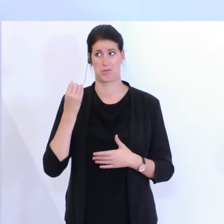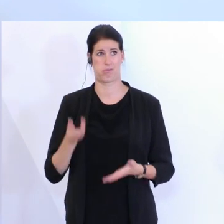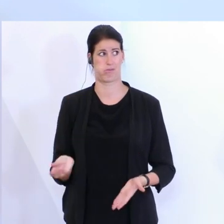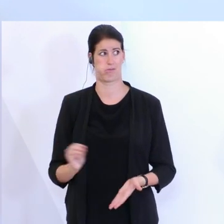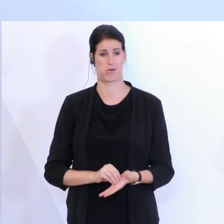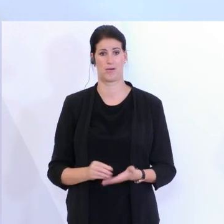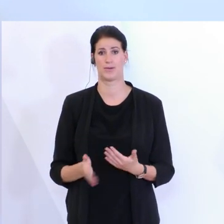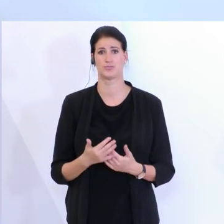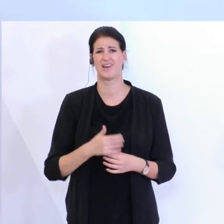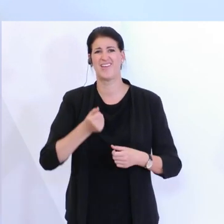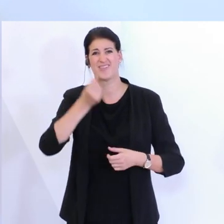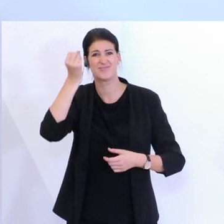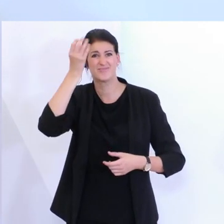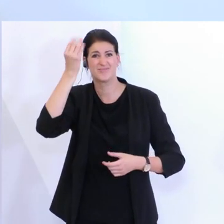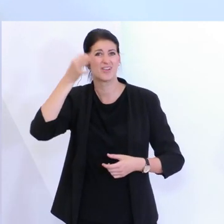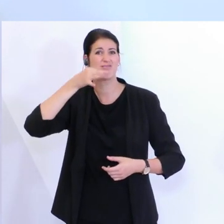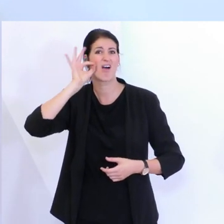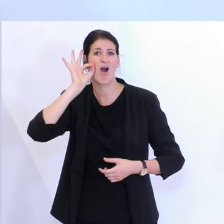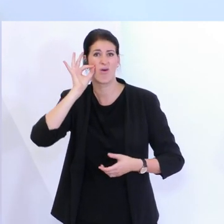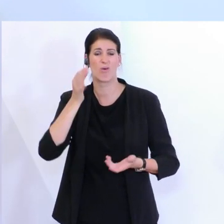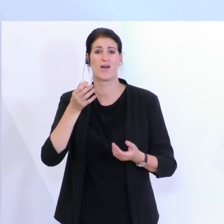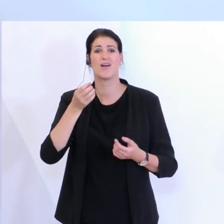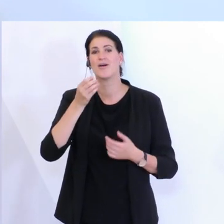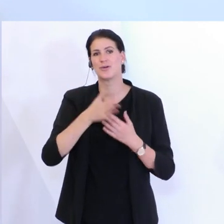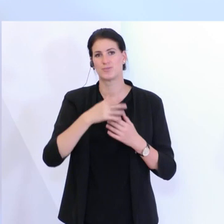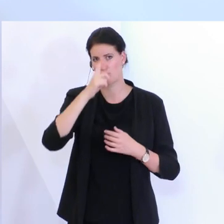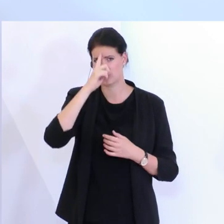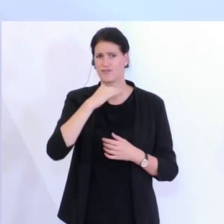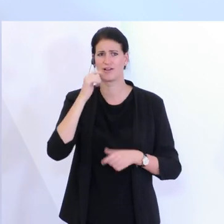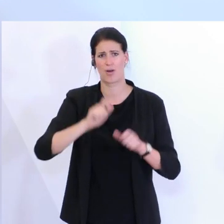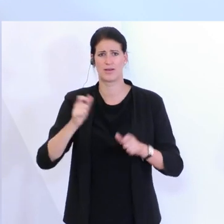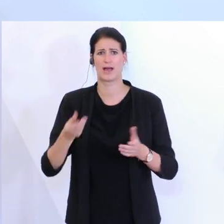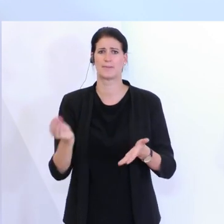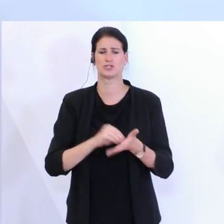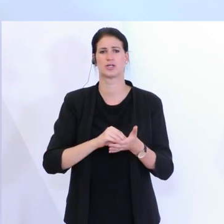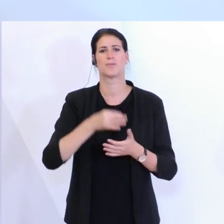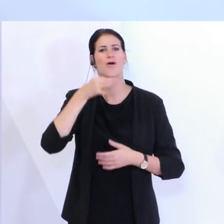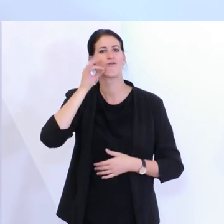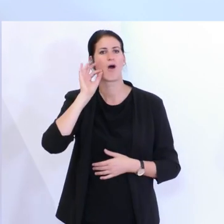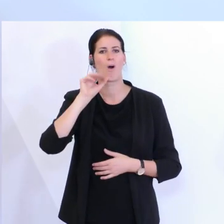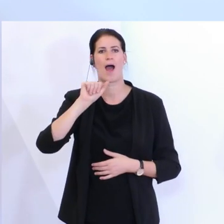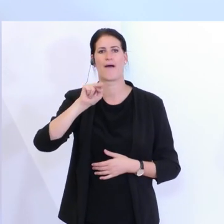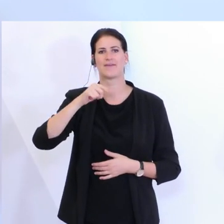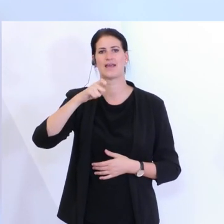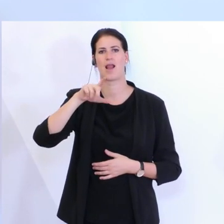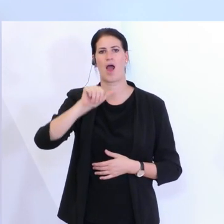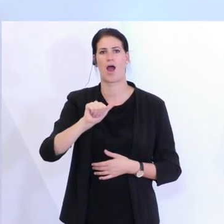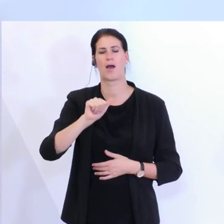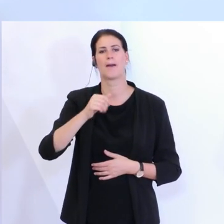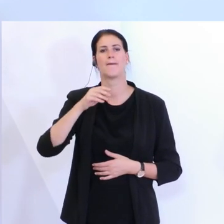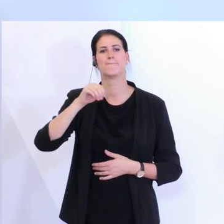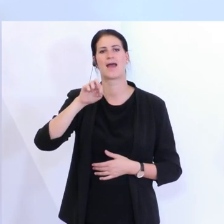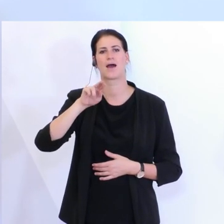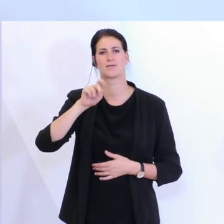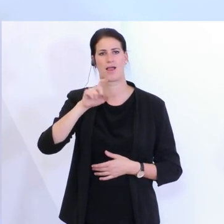Merkel zum Beispiel, wenn wir das aus Deutschland kennen. Wo liegt dann die Sinnhaftigkeit daran? Es würde nur